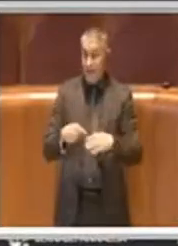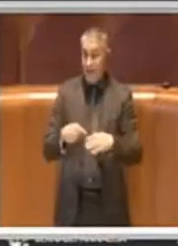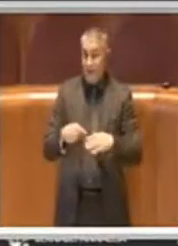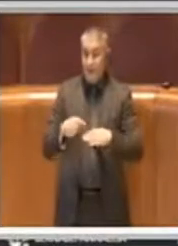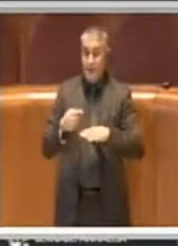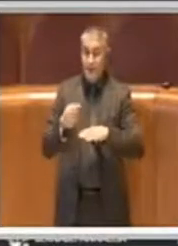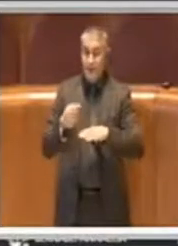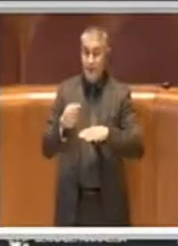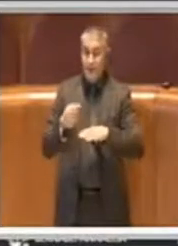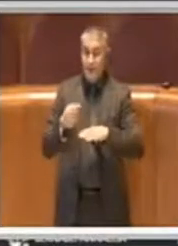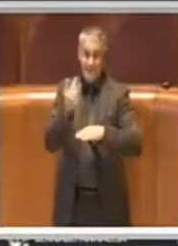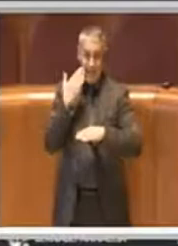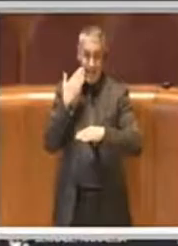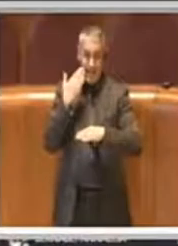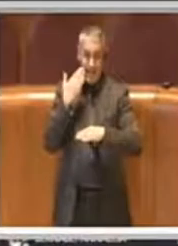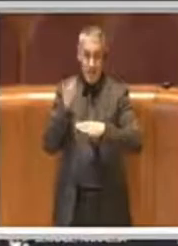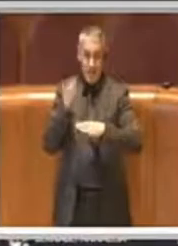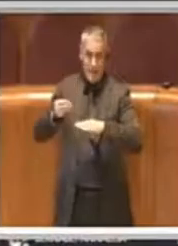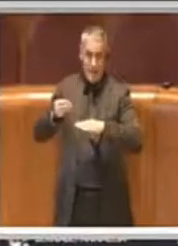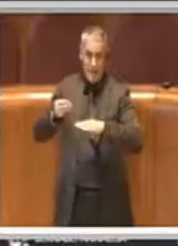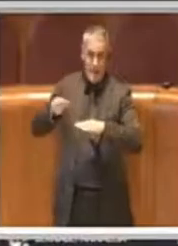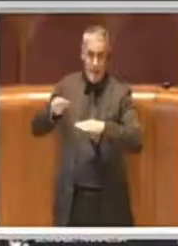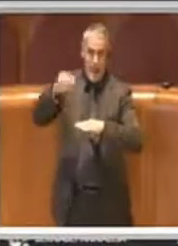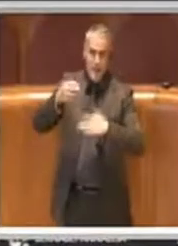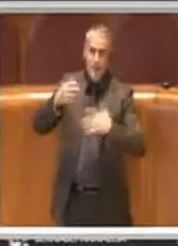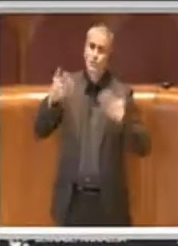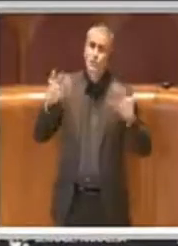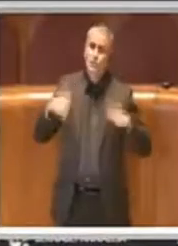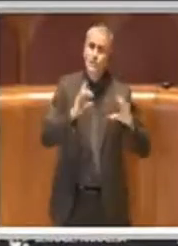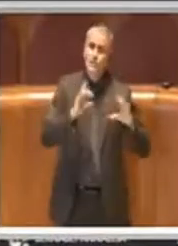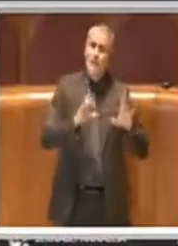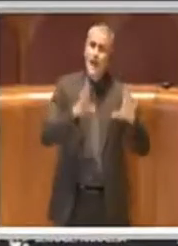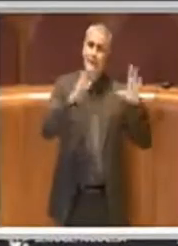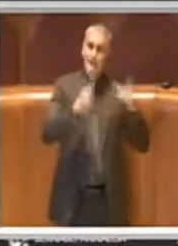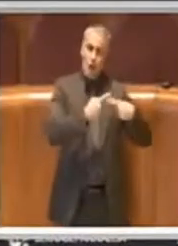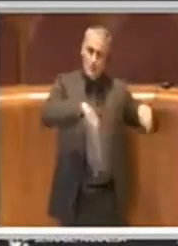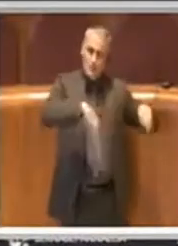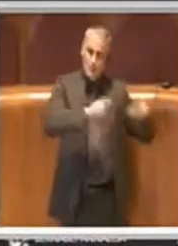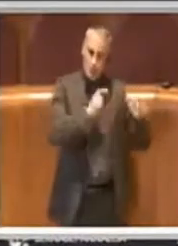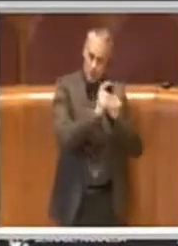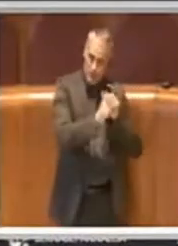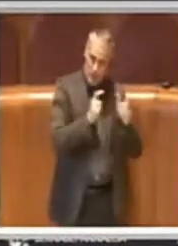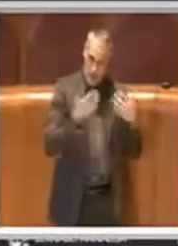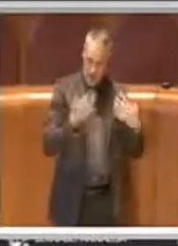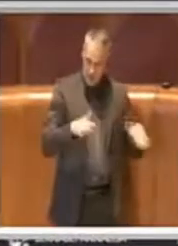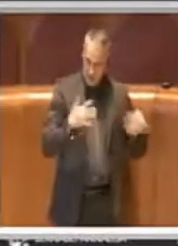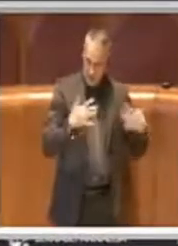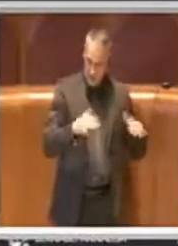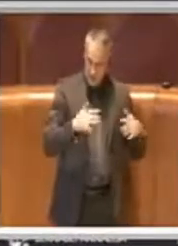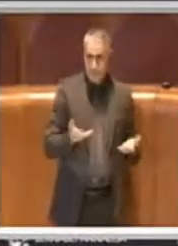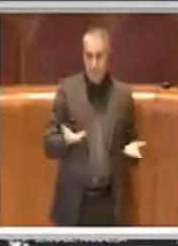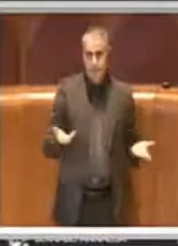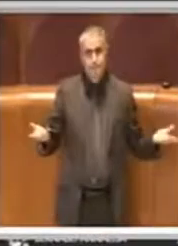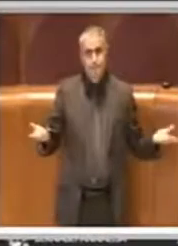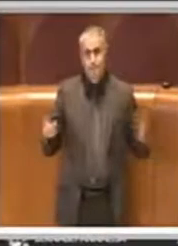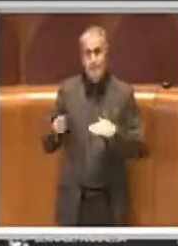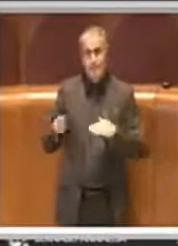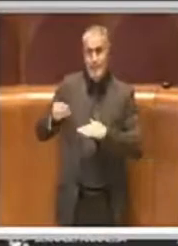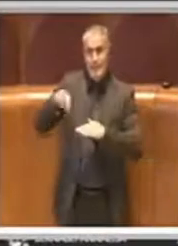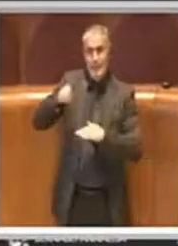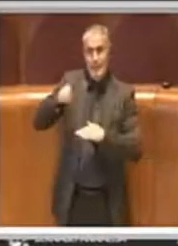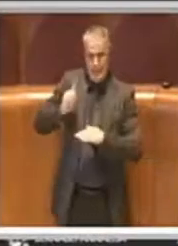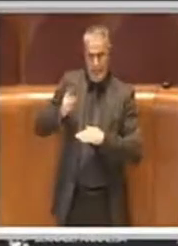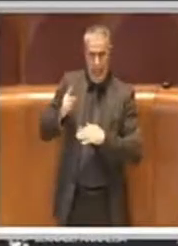lo abbiamo detto anche stamattina in commissione, è una cosa che va un po' chiarita, ma